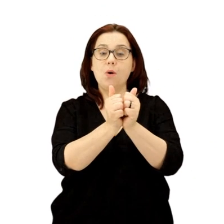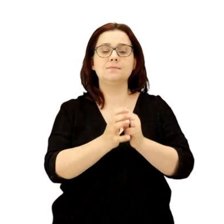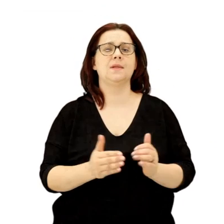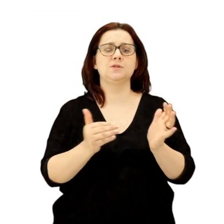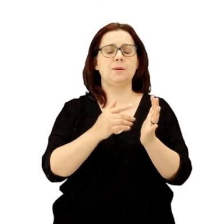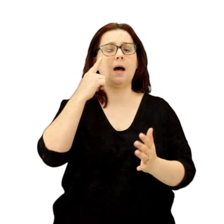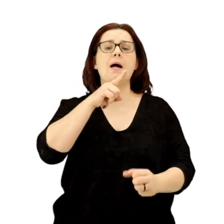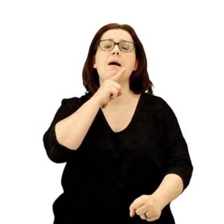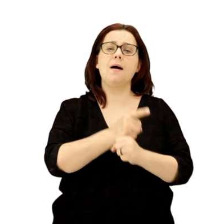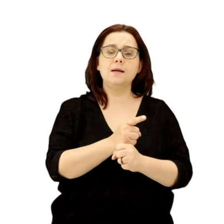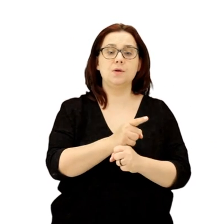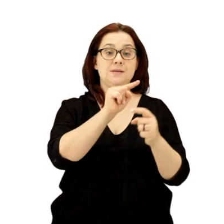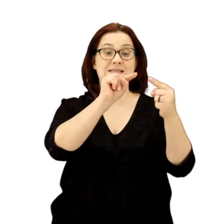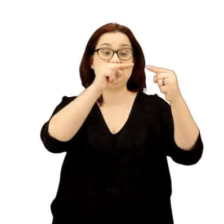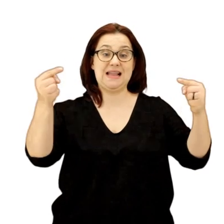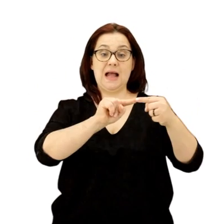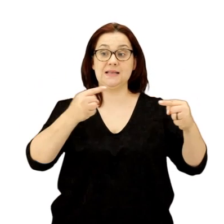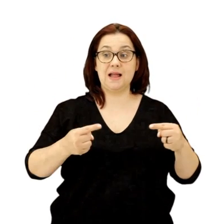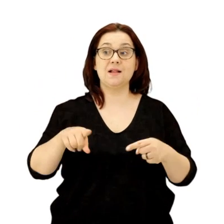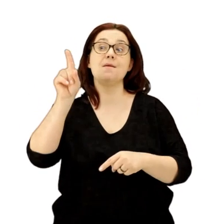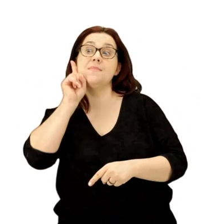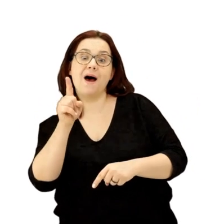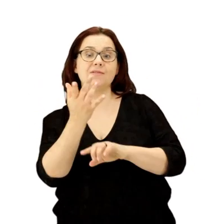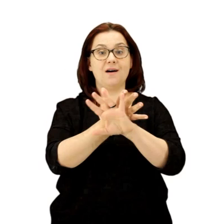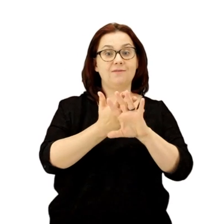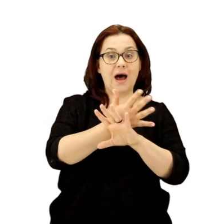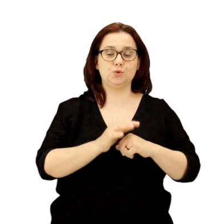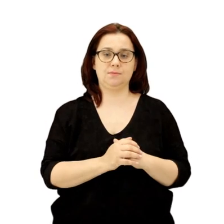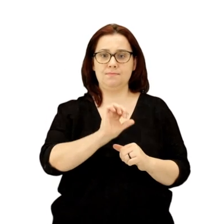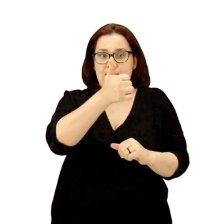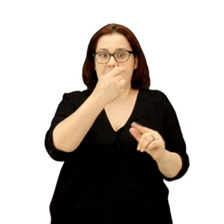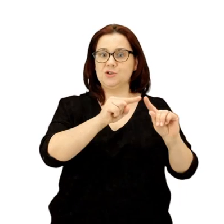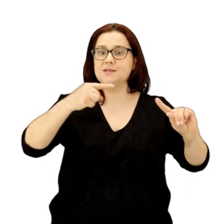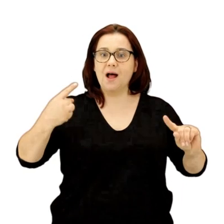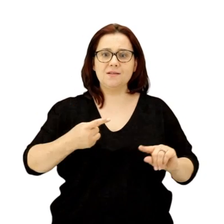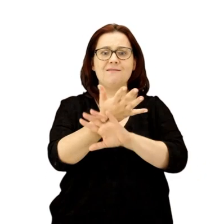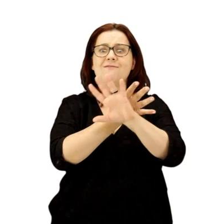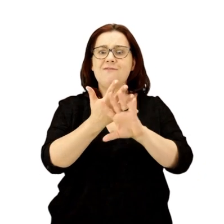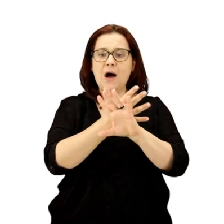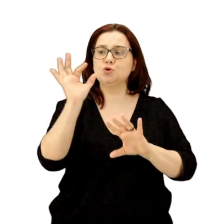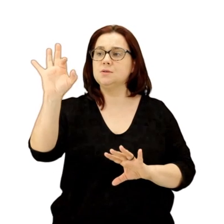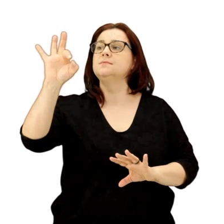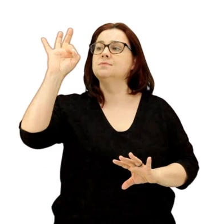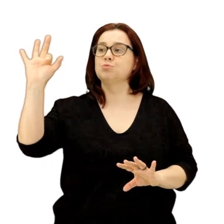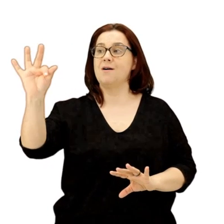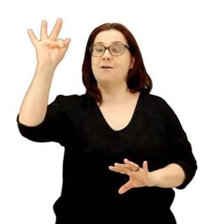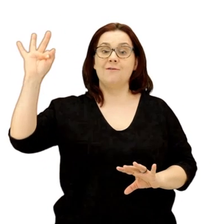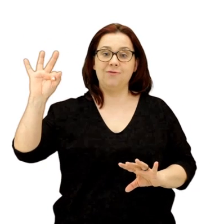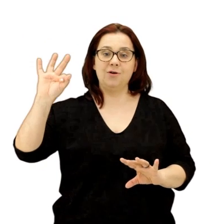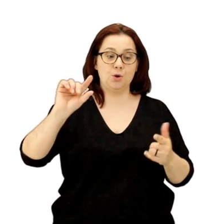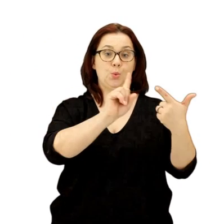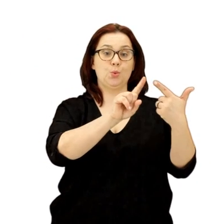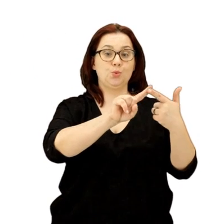trzeba zdecydować, czy każde z dwóch zdań jest prawdziwe czy fałszywe. Jeżeli pierwsze zdanie jest fałszywe, a drugie prawdziwe,